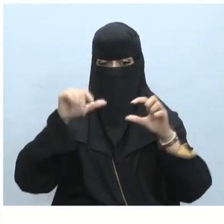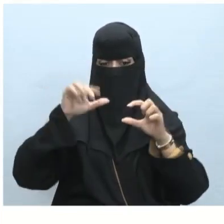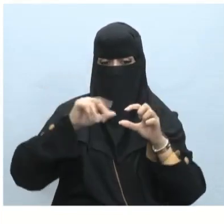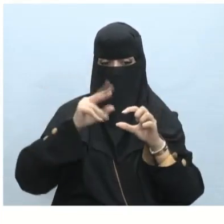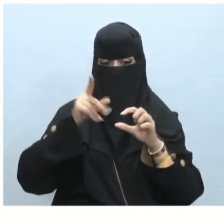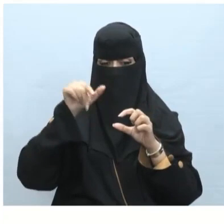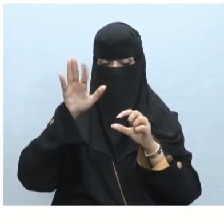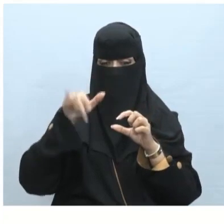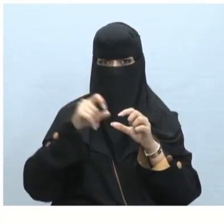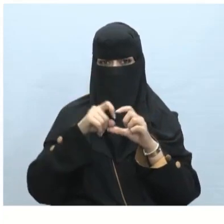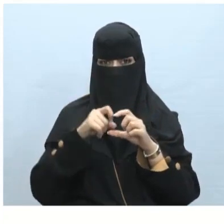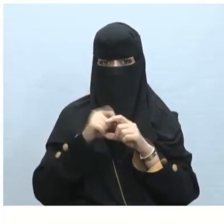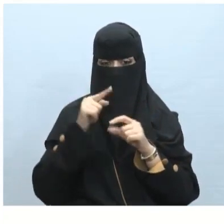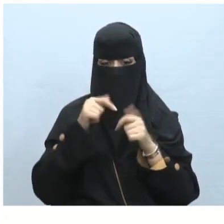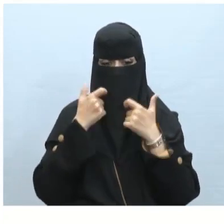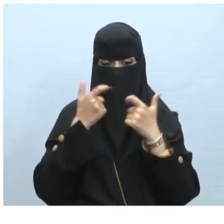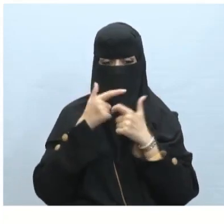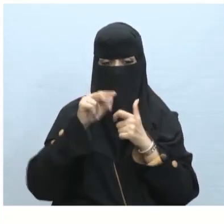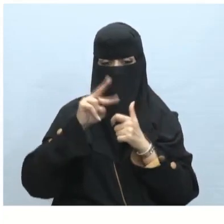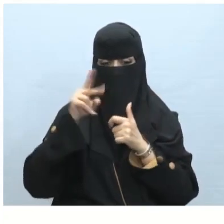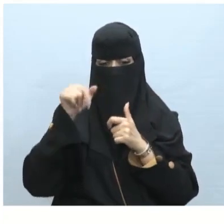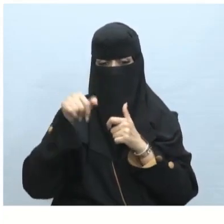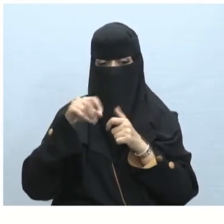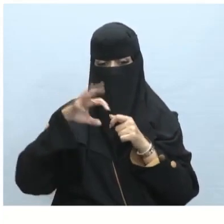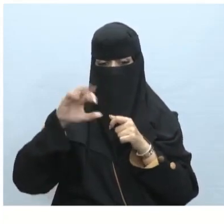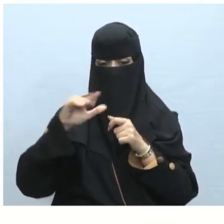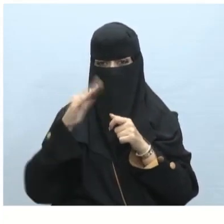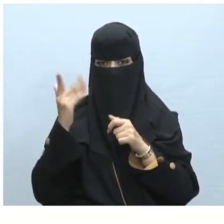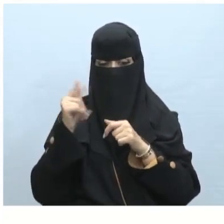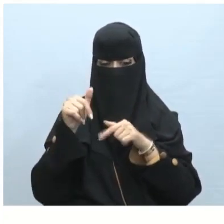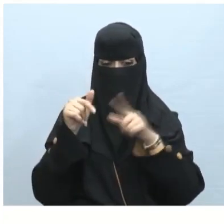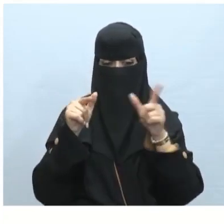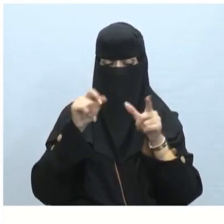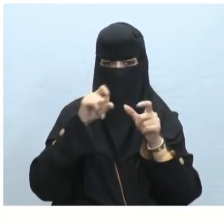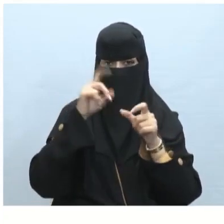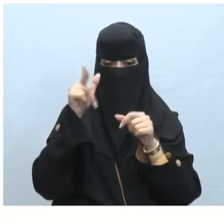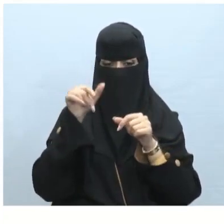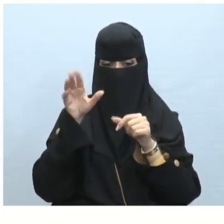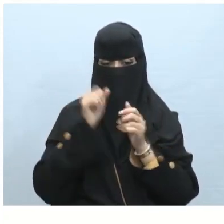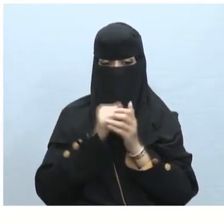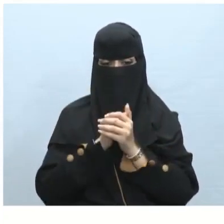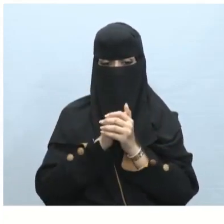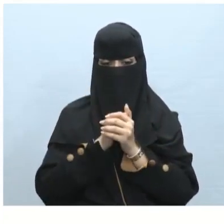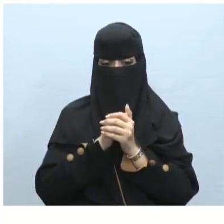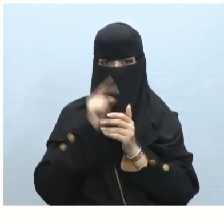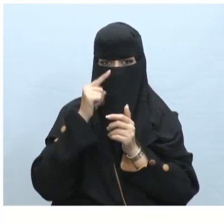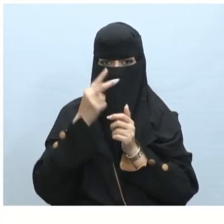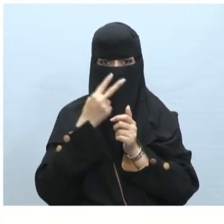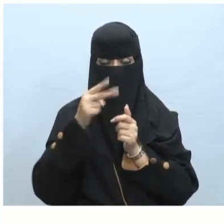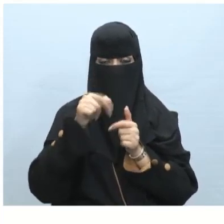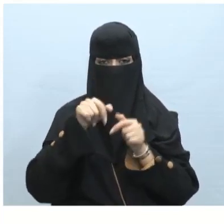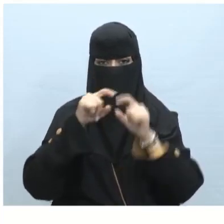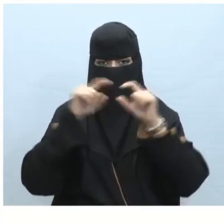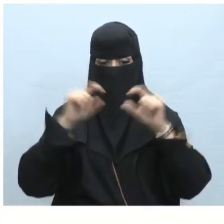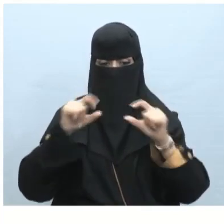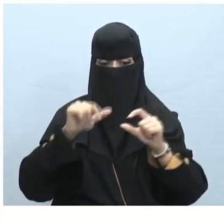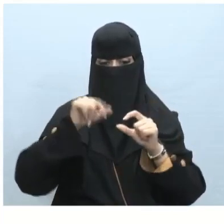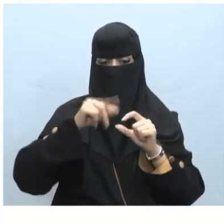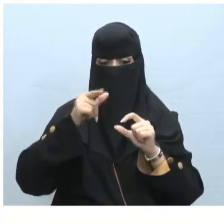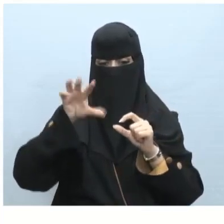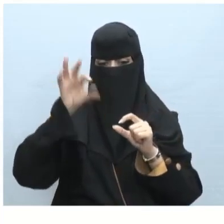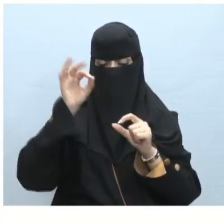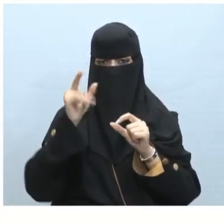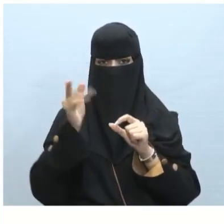نلاحظ في الجزء الأيسر بعد الضغط على SmartArt معاينة لهذا SmartArt